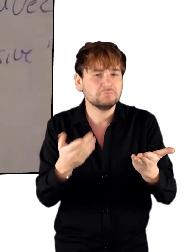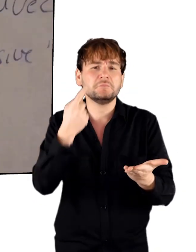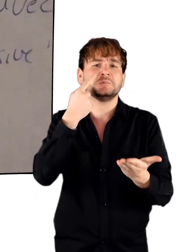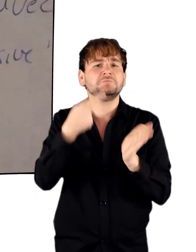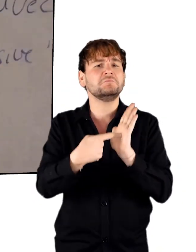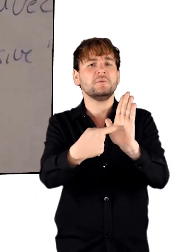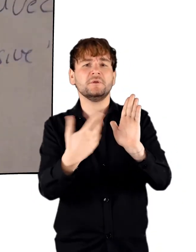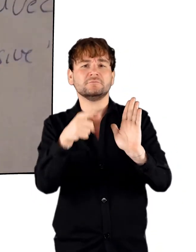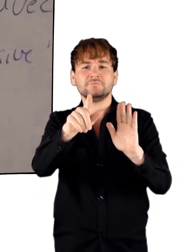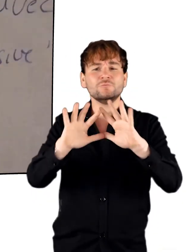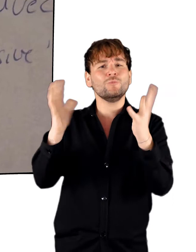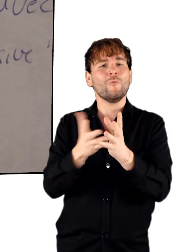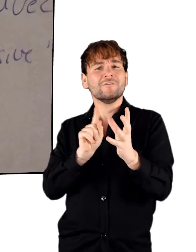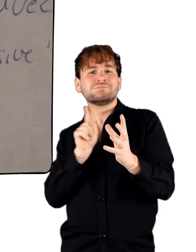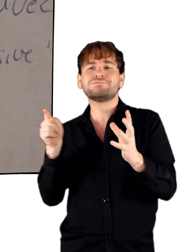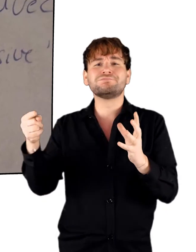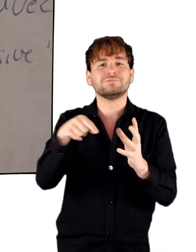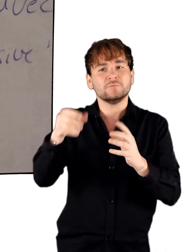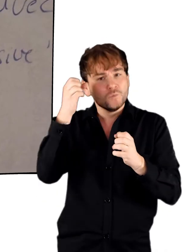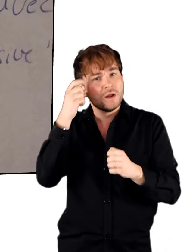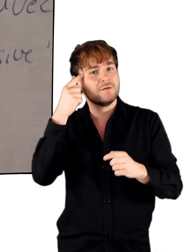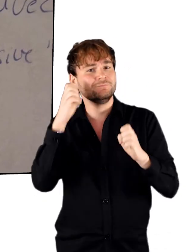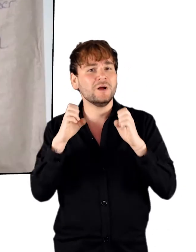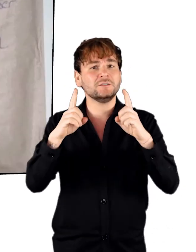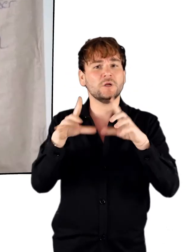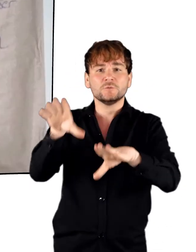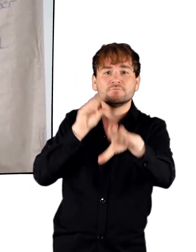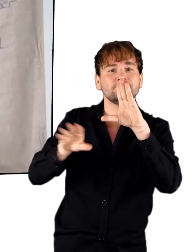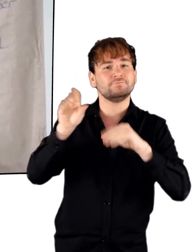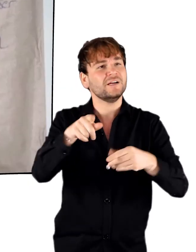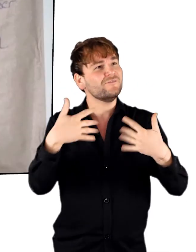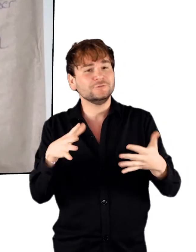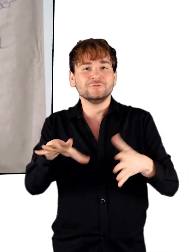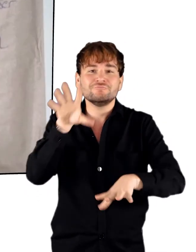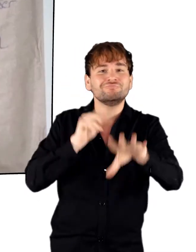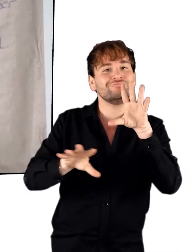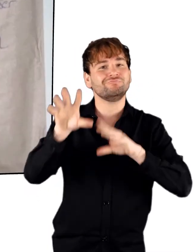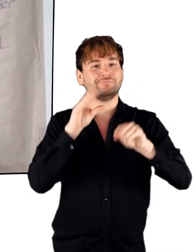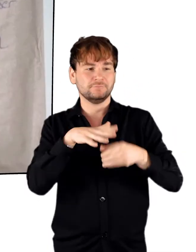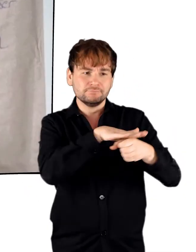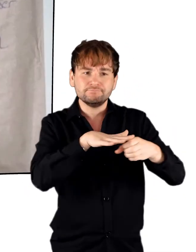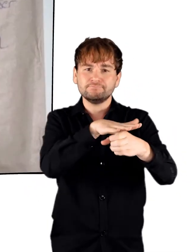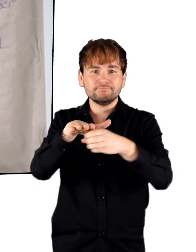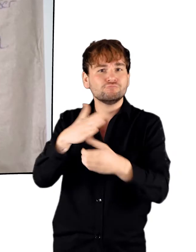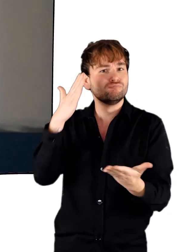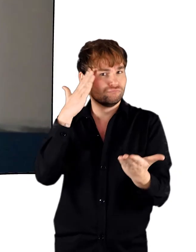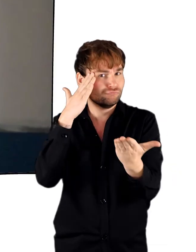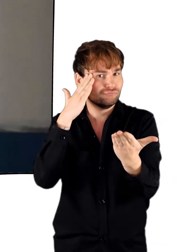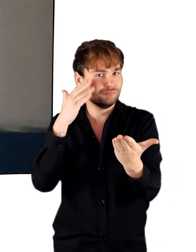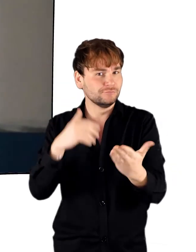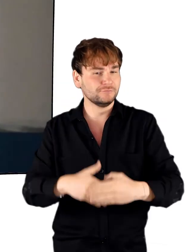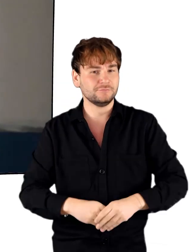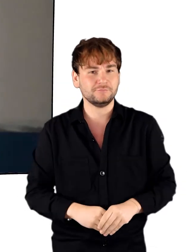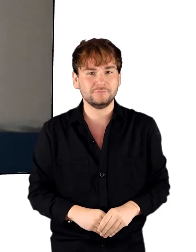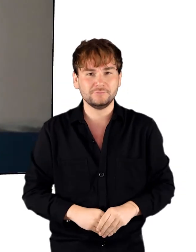des événements, des aspects que j'ai écrits, par exemple, moi-même, sur